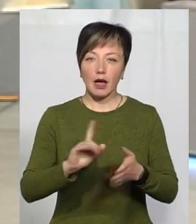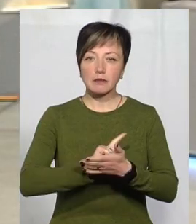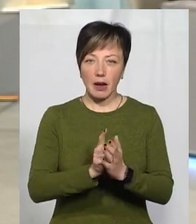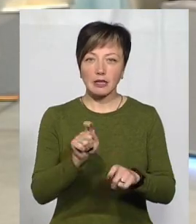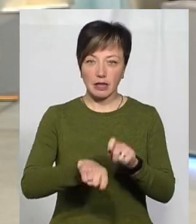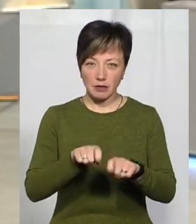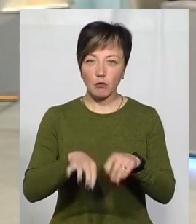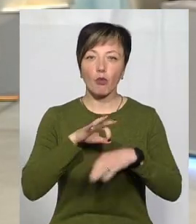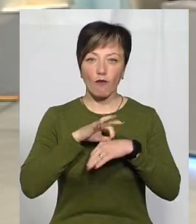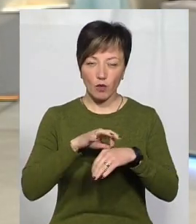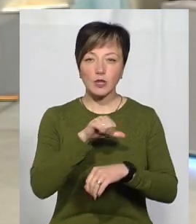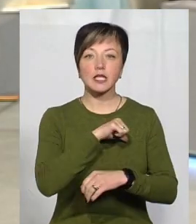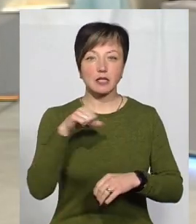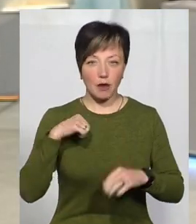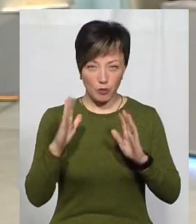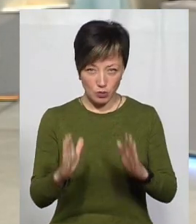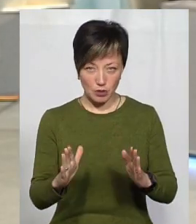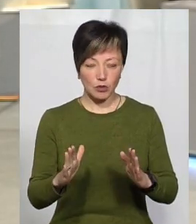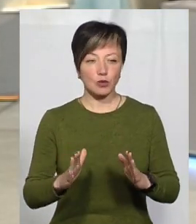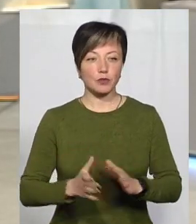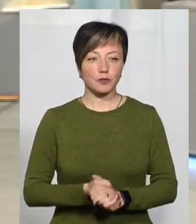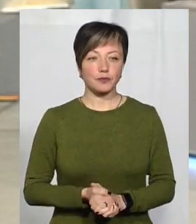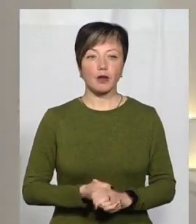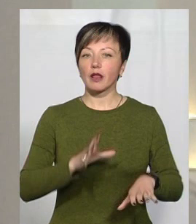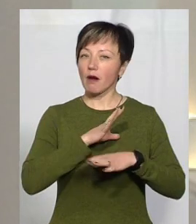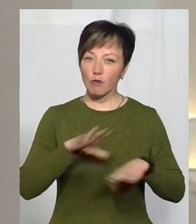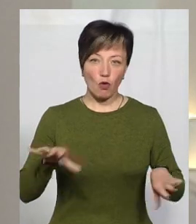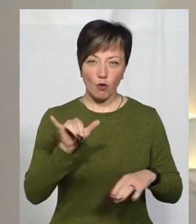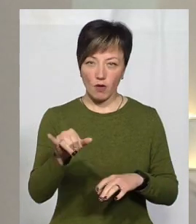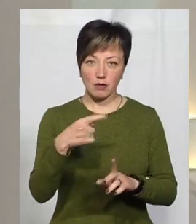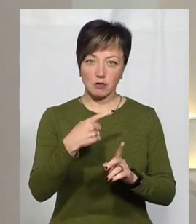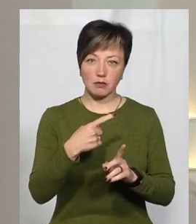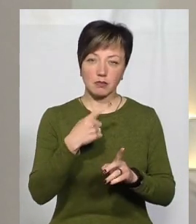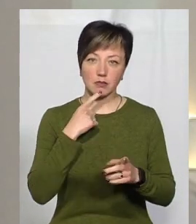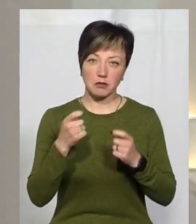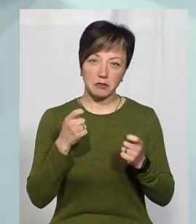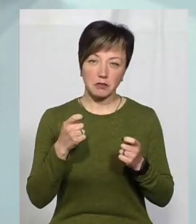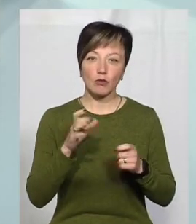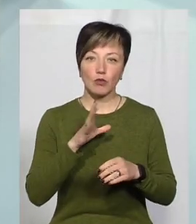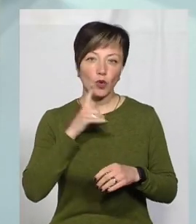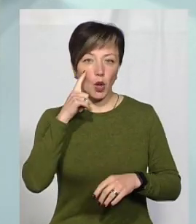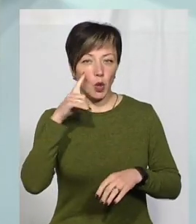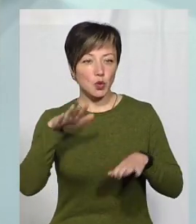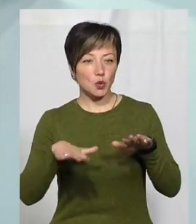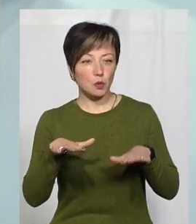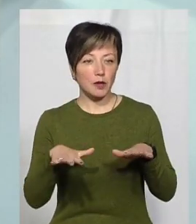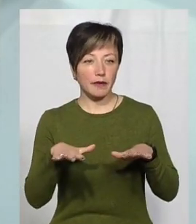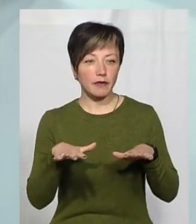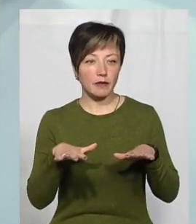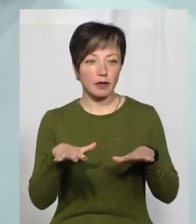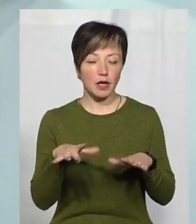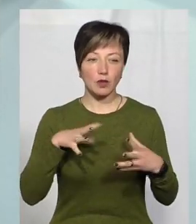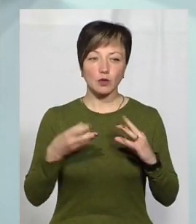експрес-тести Ви проводили самостійно. І не було у Вас ніяких там застережень? Були сумнівні результати